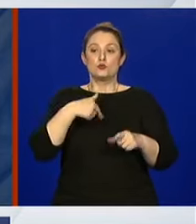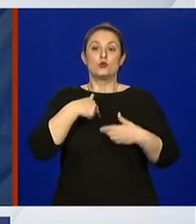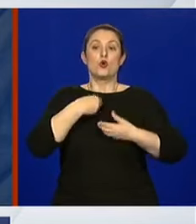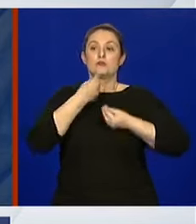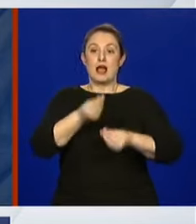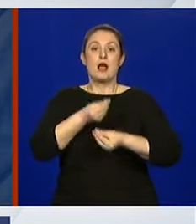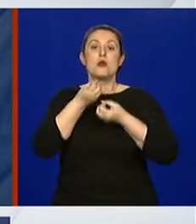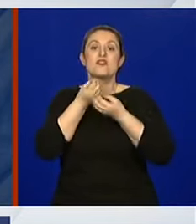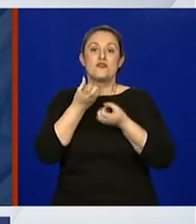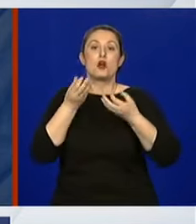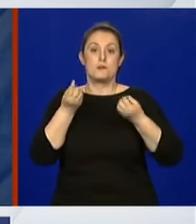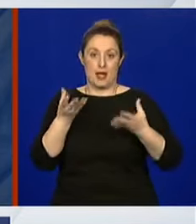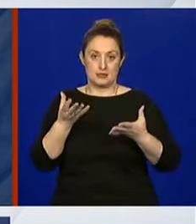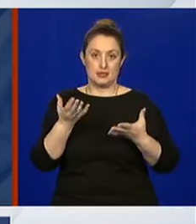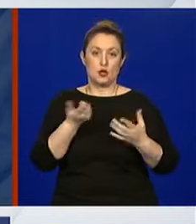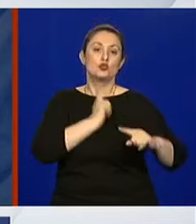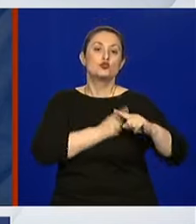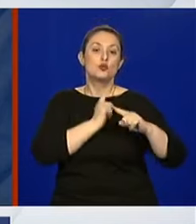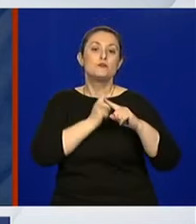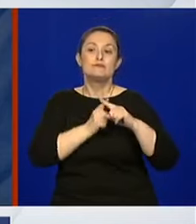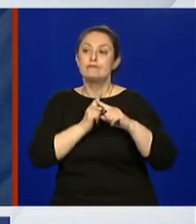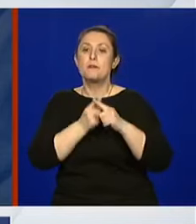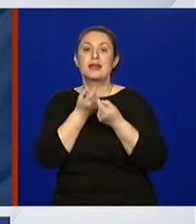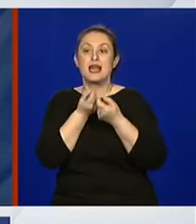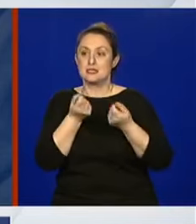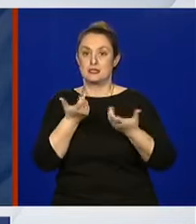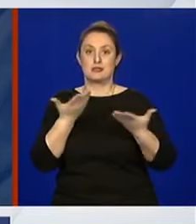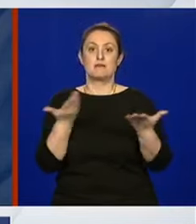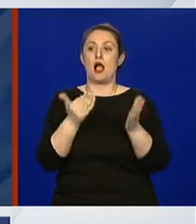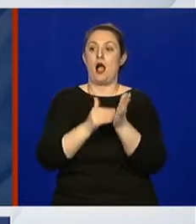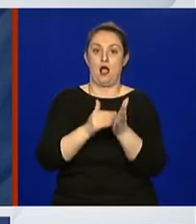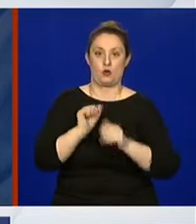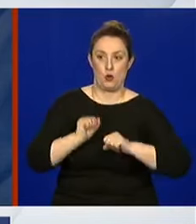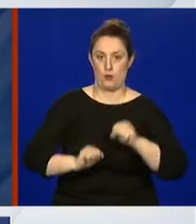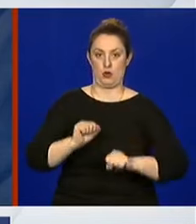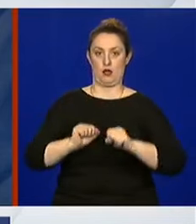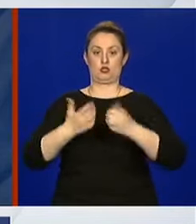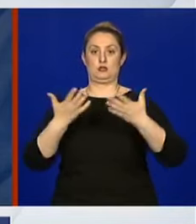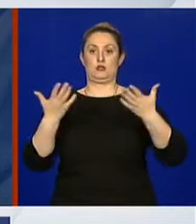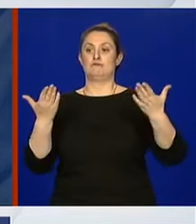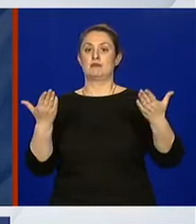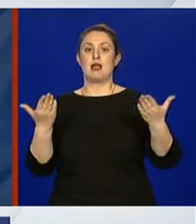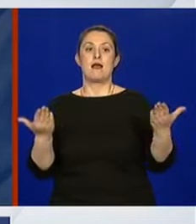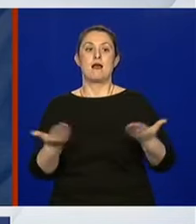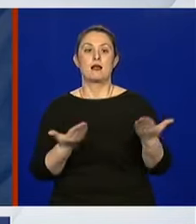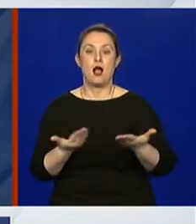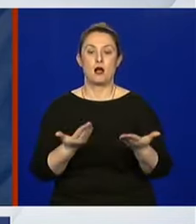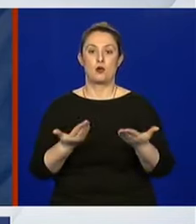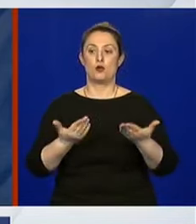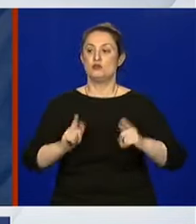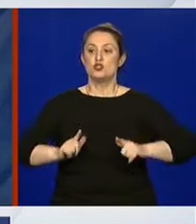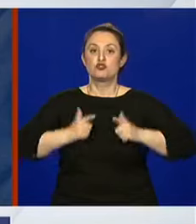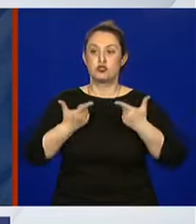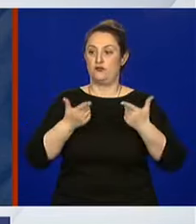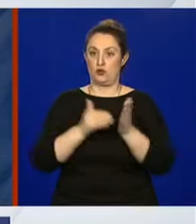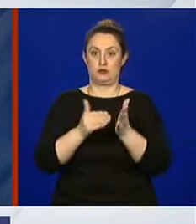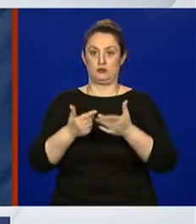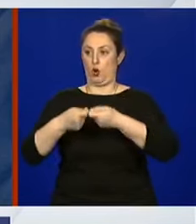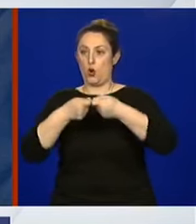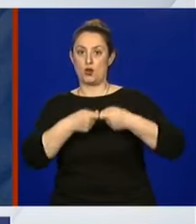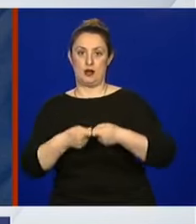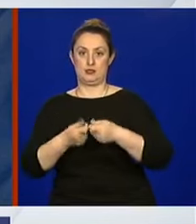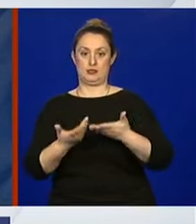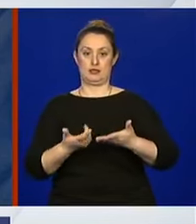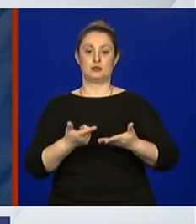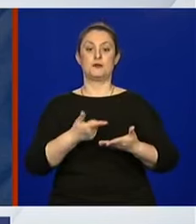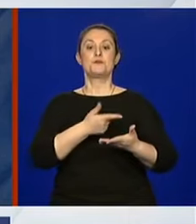informacije o tome kako se treba ponašati, kako se treba život organizirati. Donosili smo